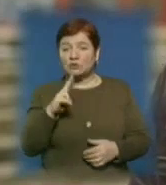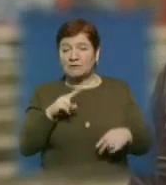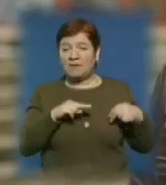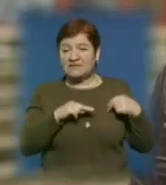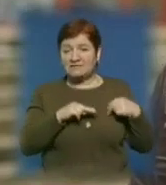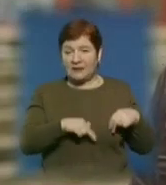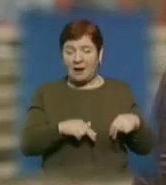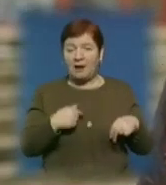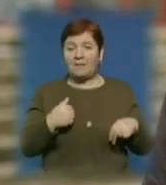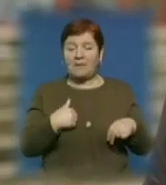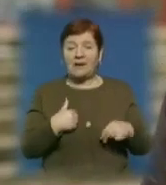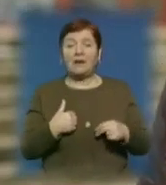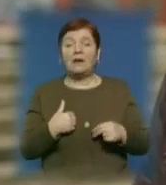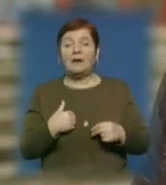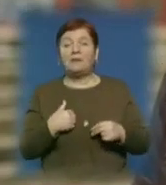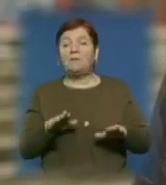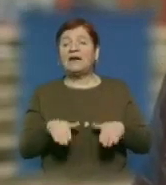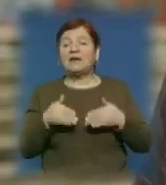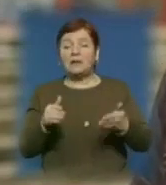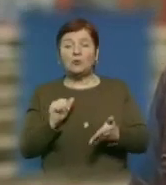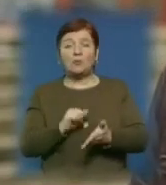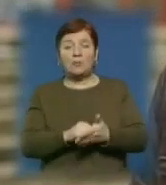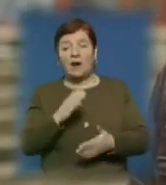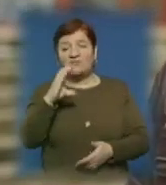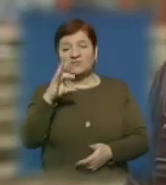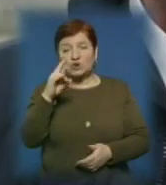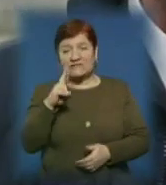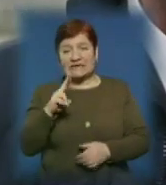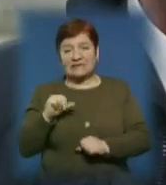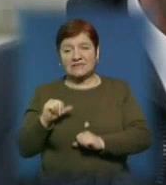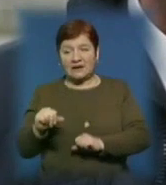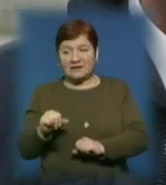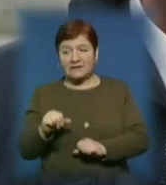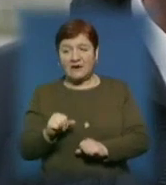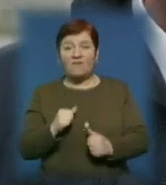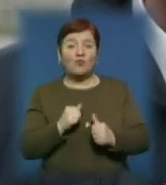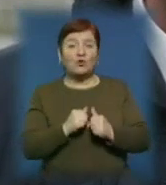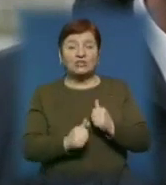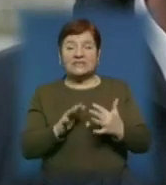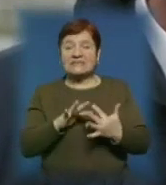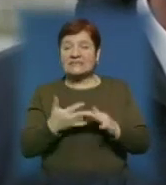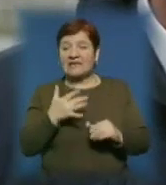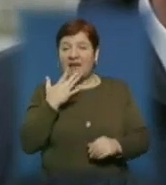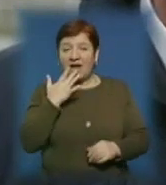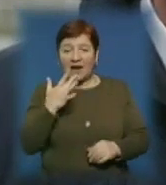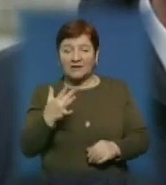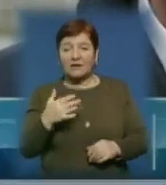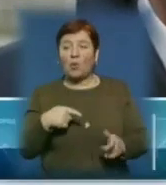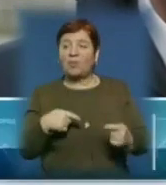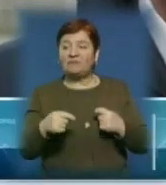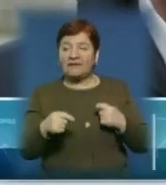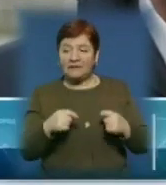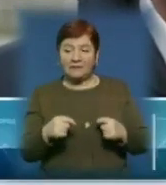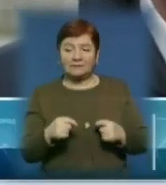ми передаємо ці бумаги управлінню соціального захисту. У кожній сільській раді розміщені інформаційні стенди нашого управління.